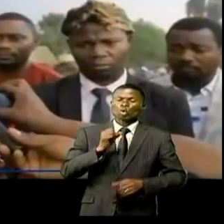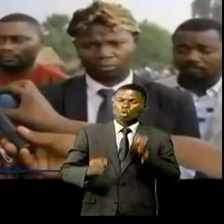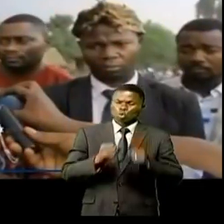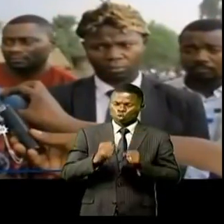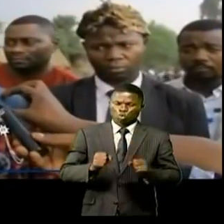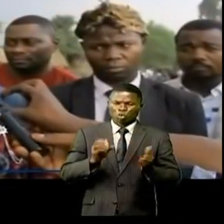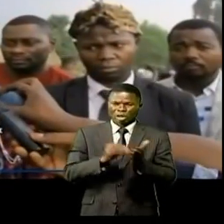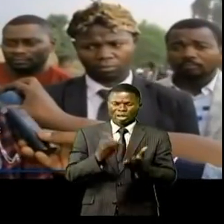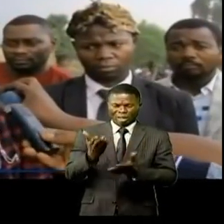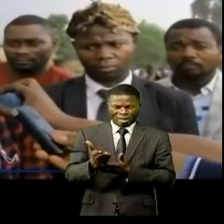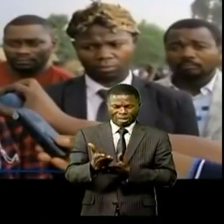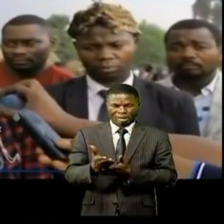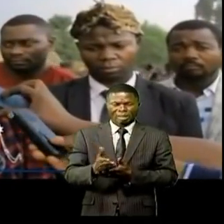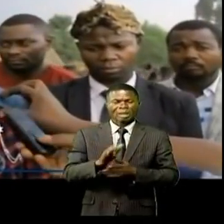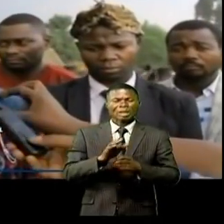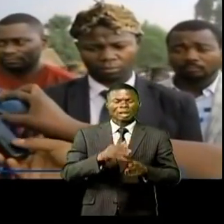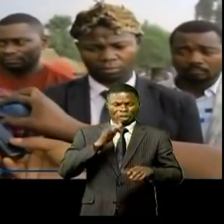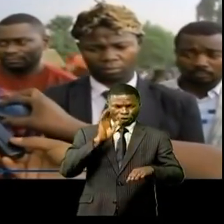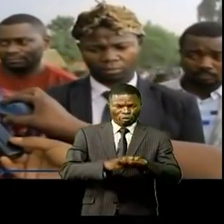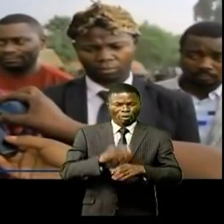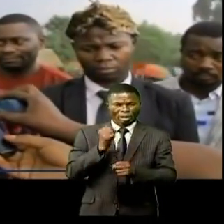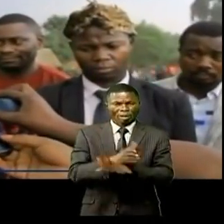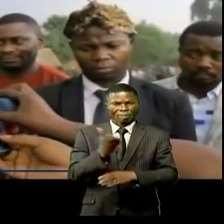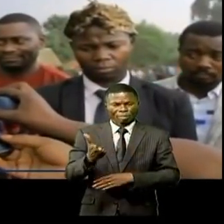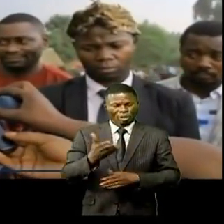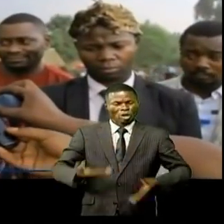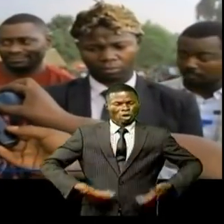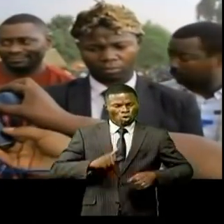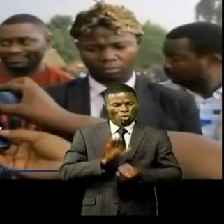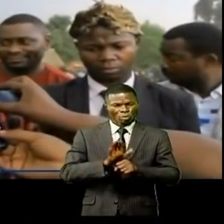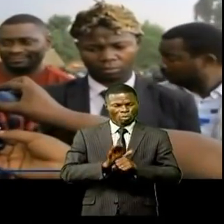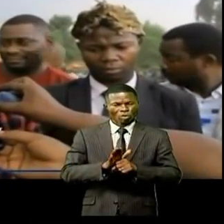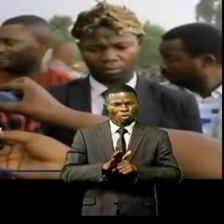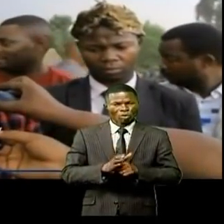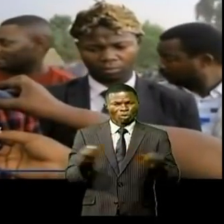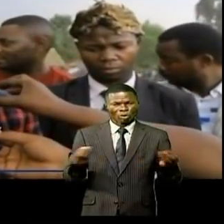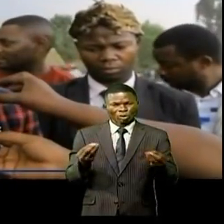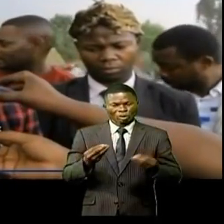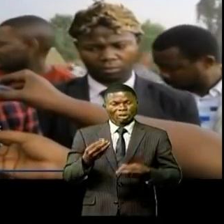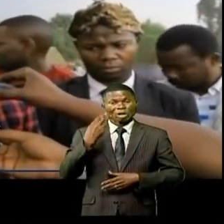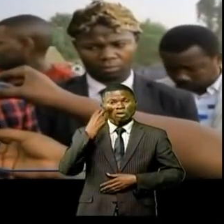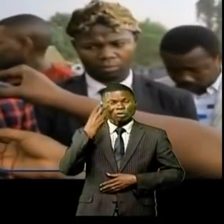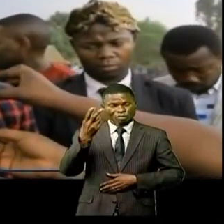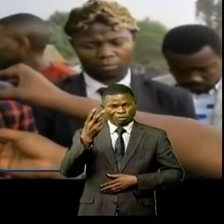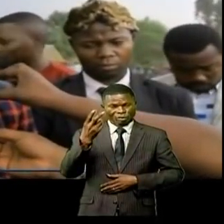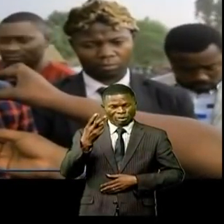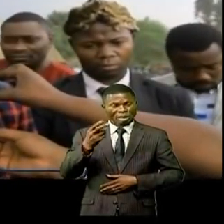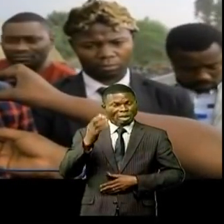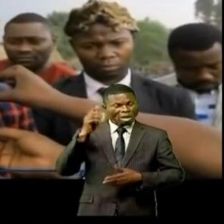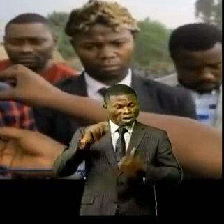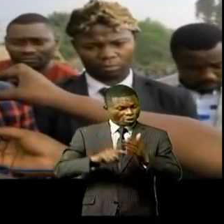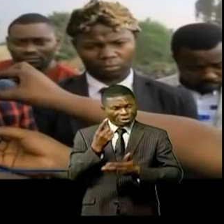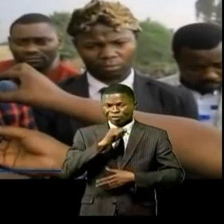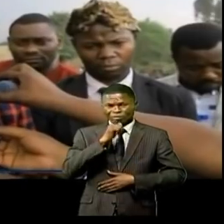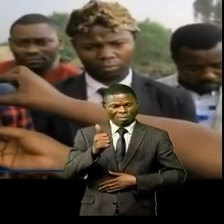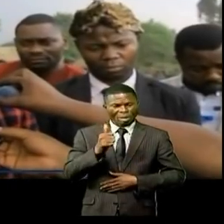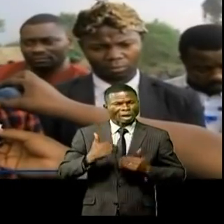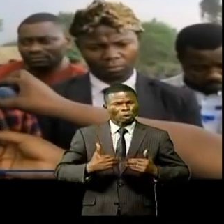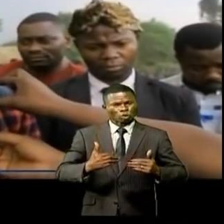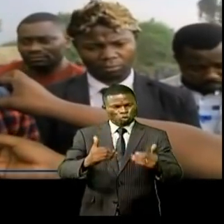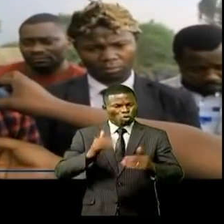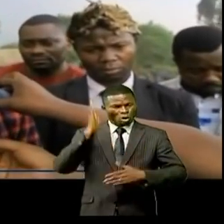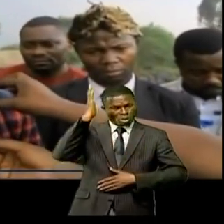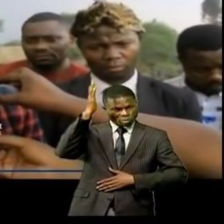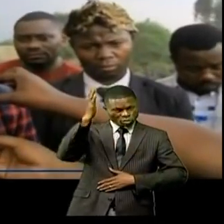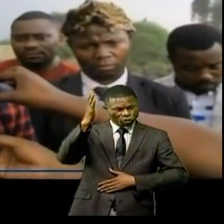Boko et voilà où il a visité la tombe. Nous sommes vraiment émis de joie et nous faisons croire que ça ne sera pas pour la première fois. Il sera